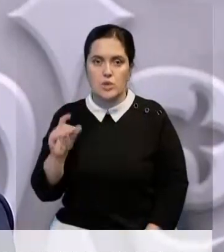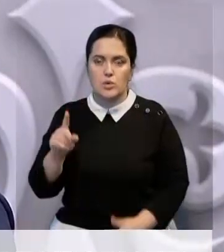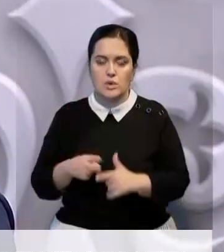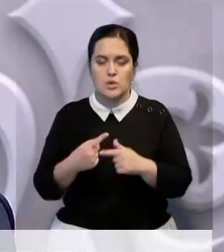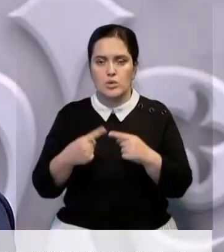следует...